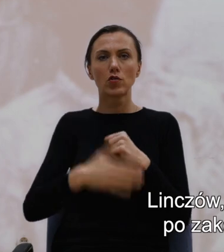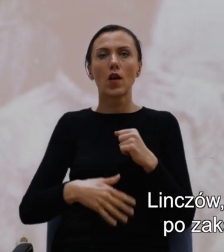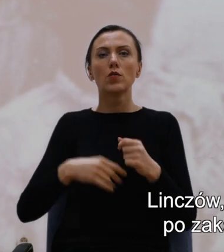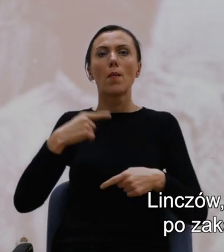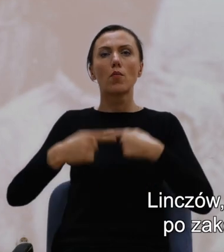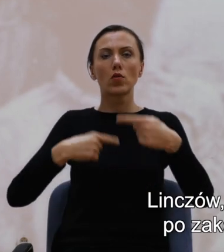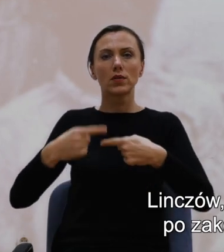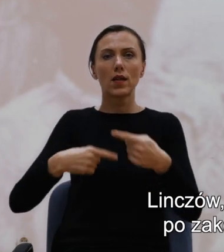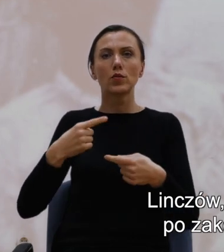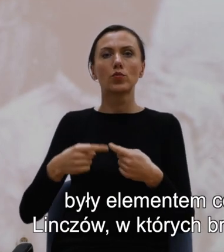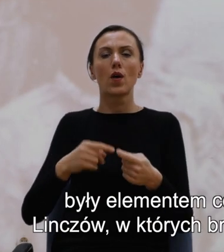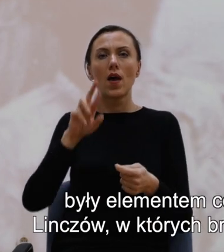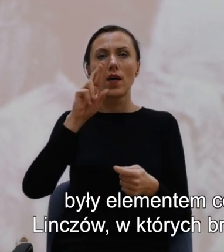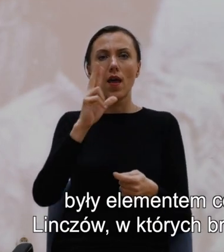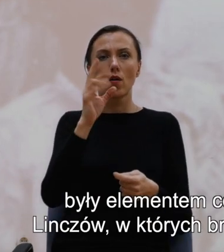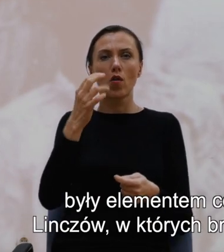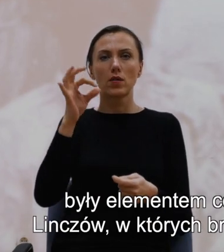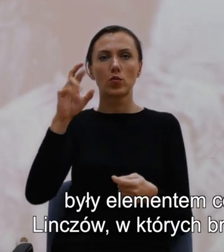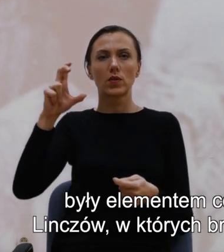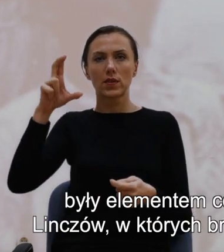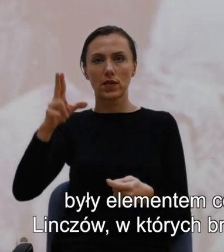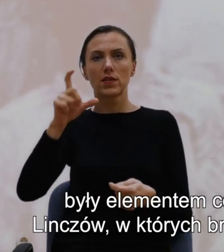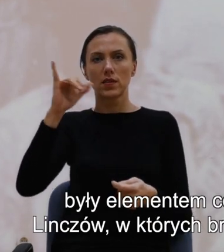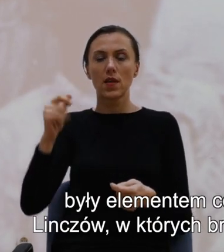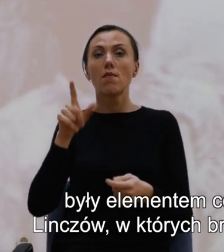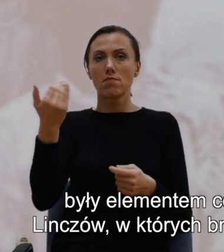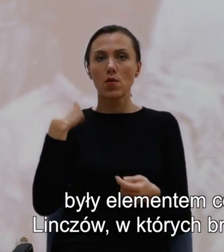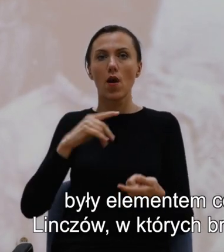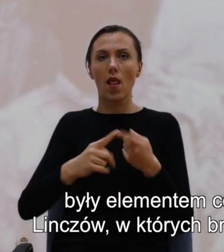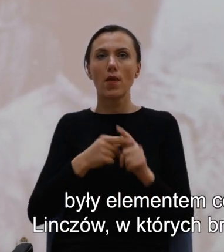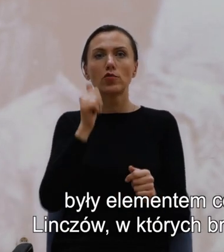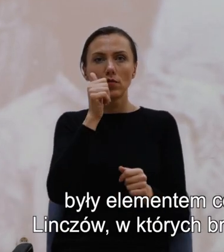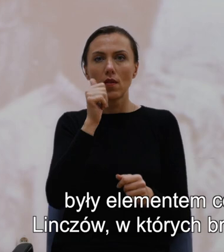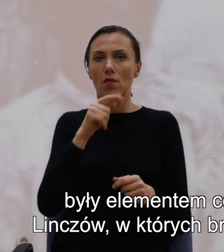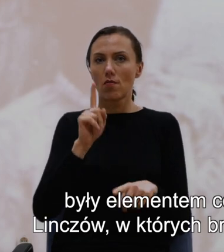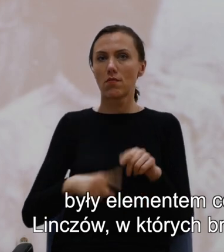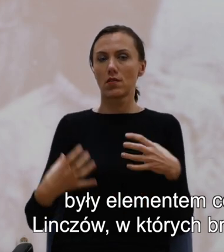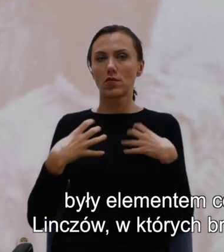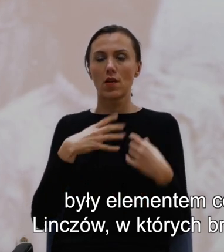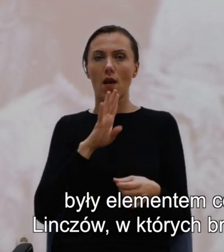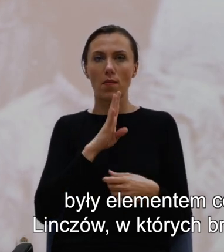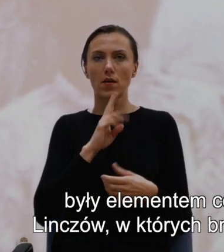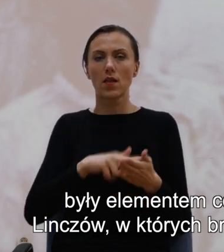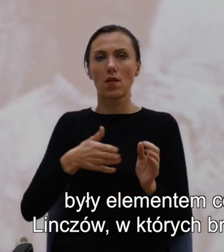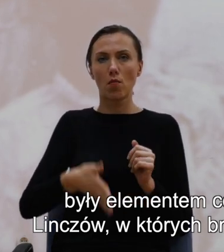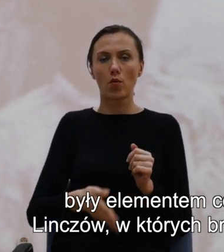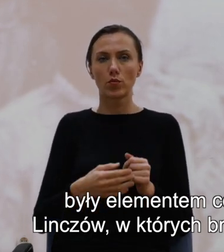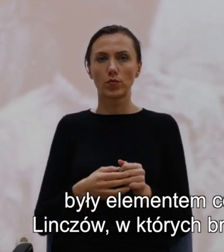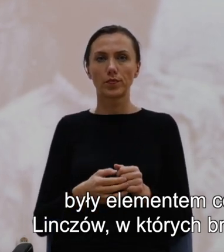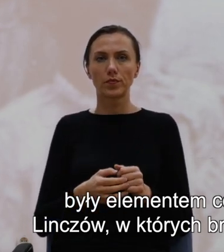procesu rekonstrukcji, były elementem codziennej rzeczywistości Ameryki na południu.